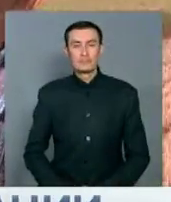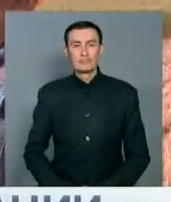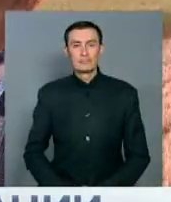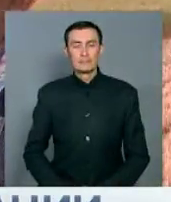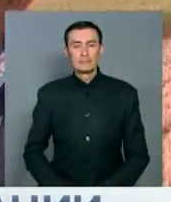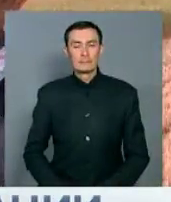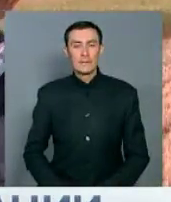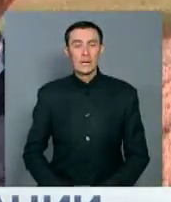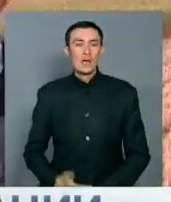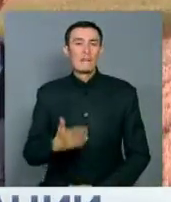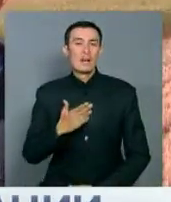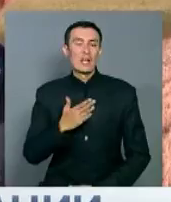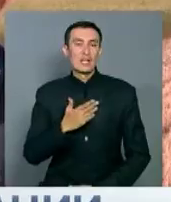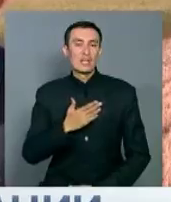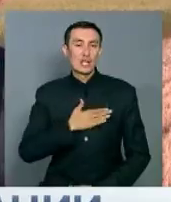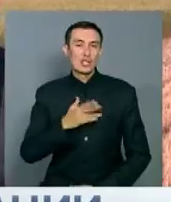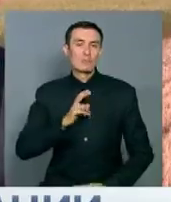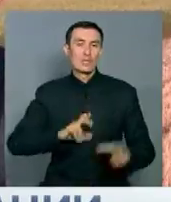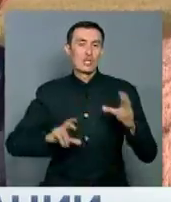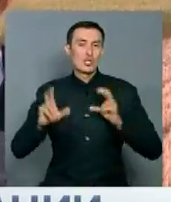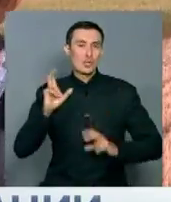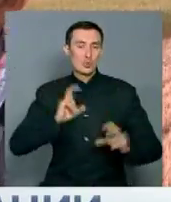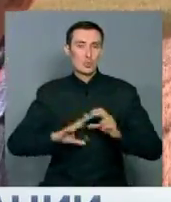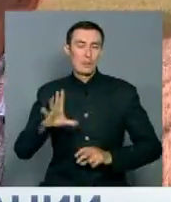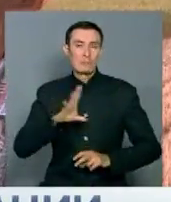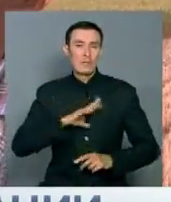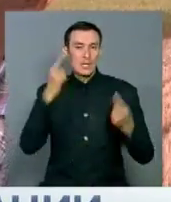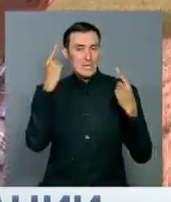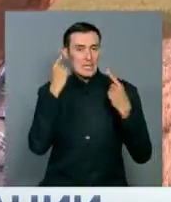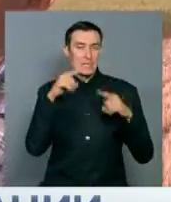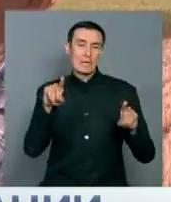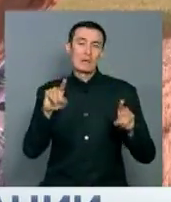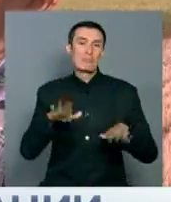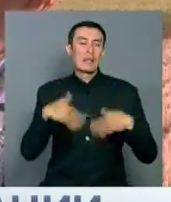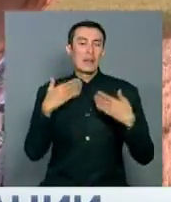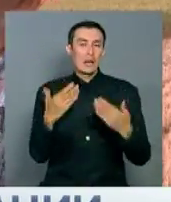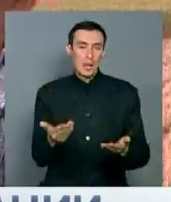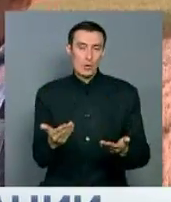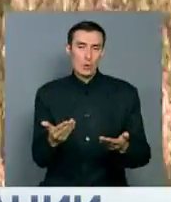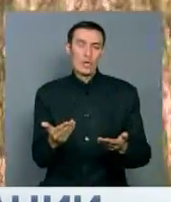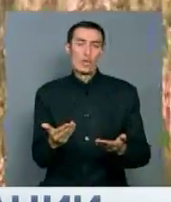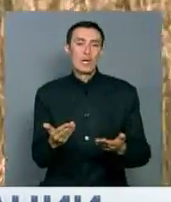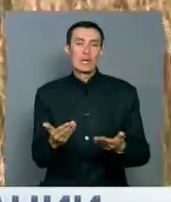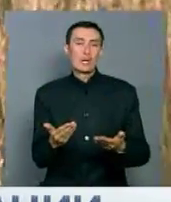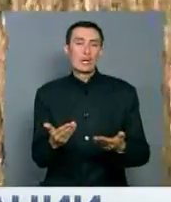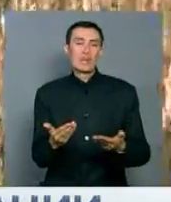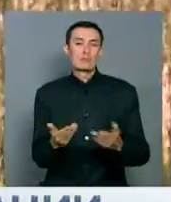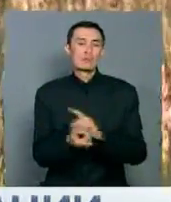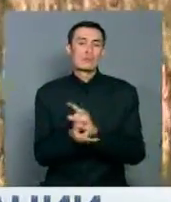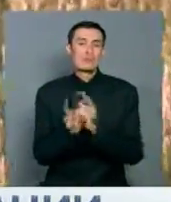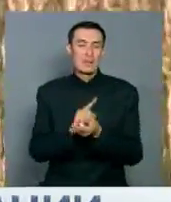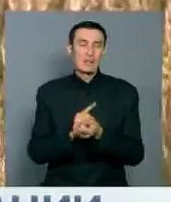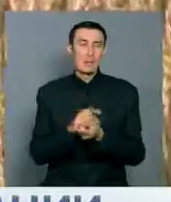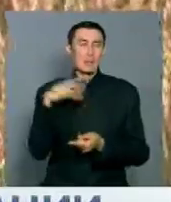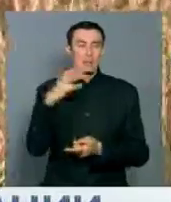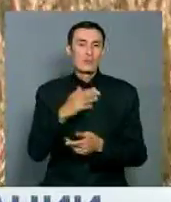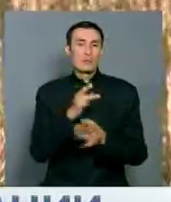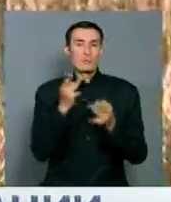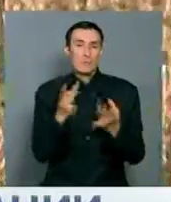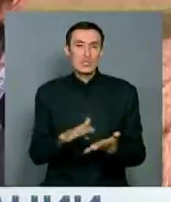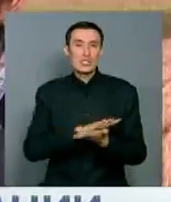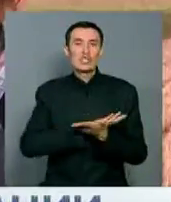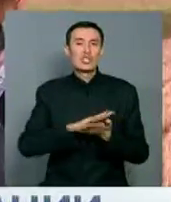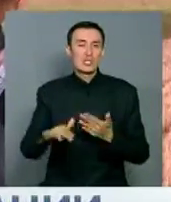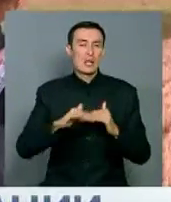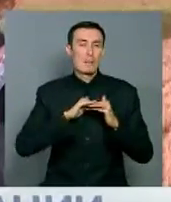В стенах нашего института родилась одна из идей, это так называемый полдосмен. Предлагается не чистое